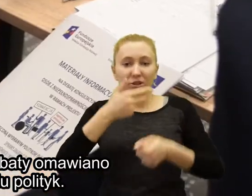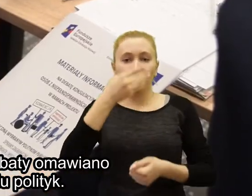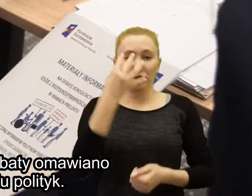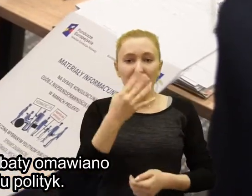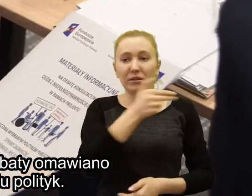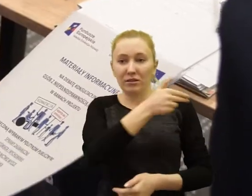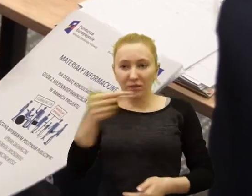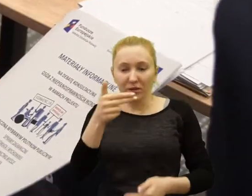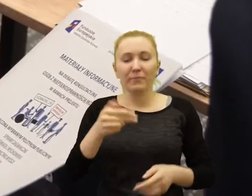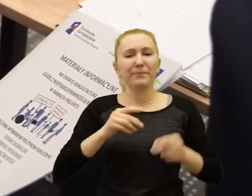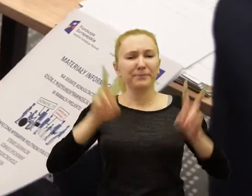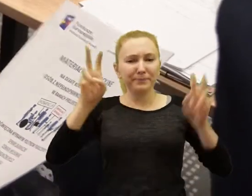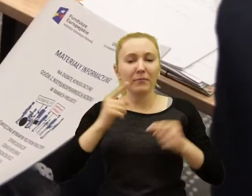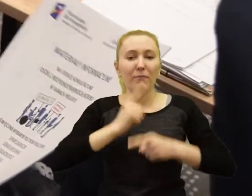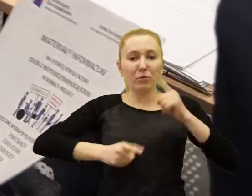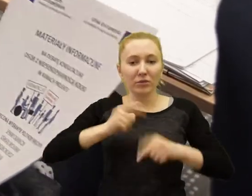grupę sześciu polityk.